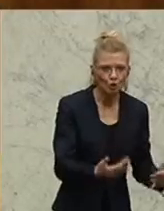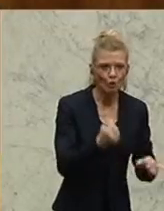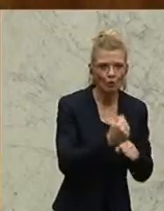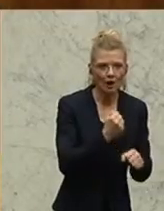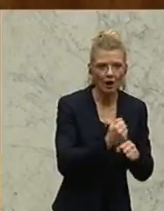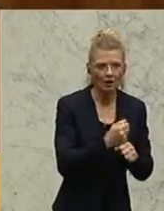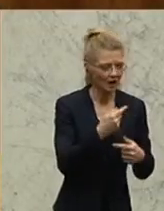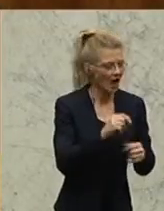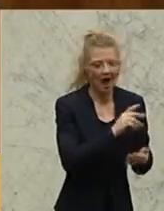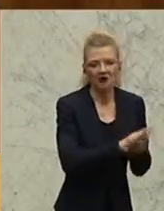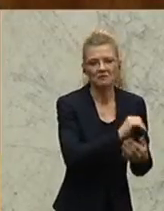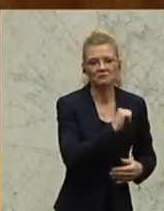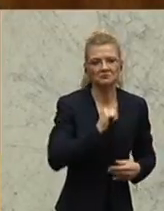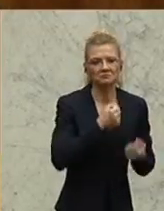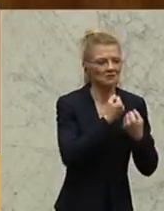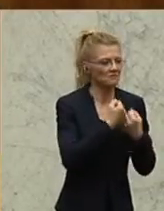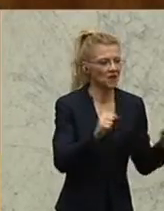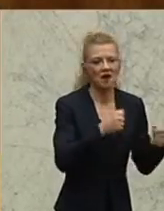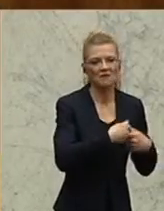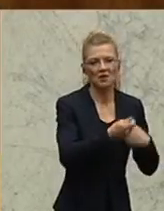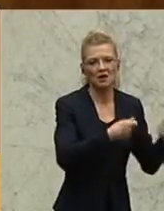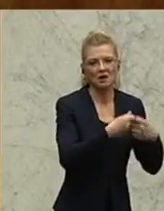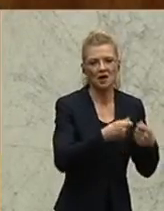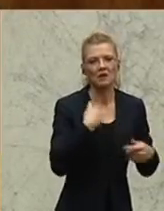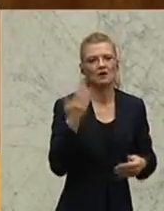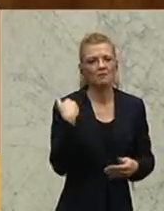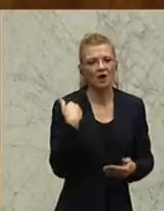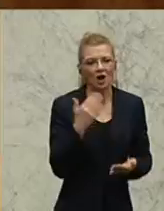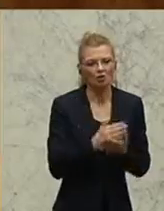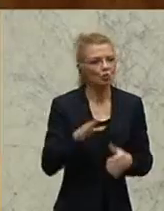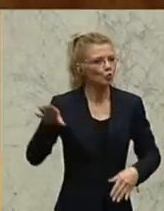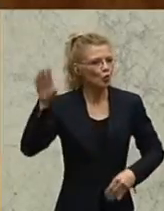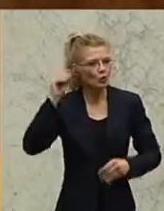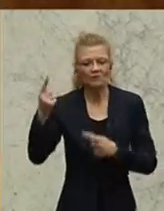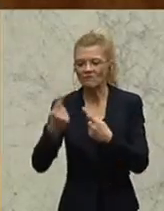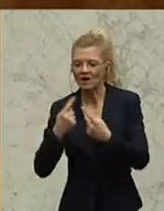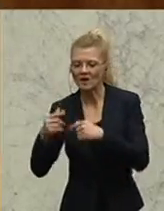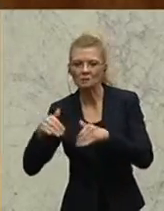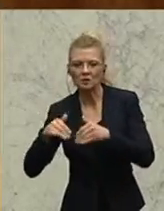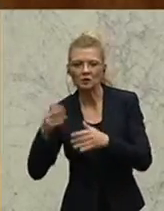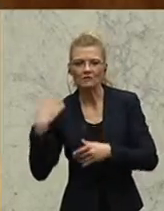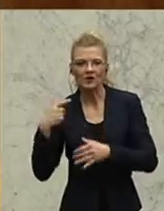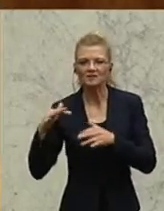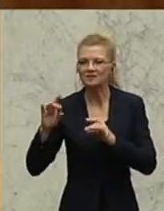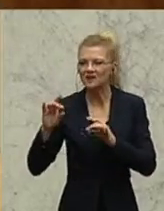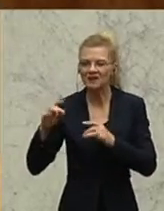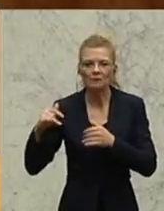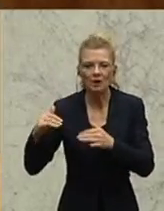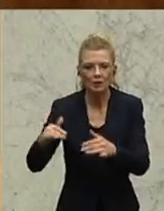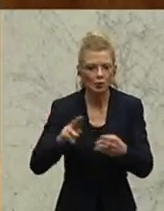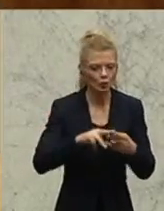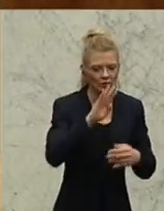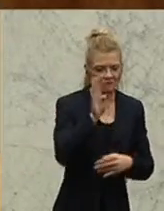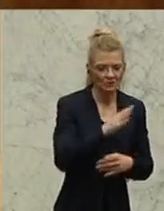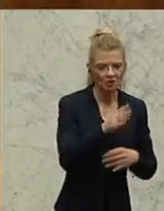vergeben, Direktvergaben machen, Wir haben es schon gehört beim Verkehrsministerium etwa 10 Millionen, beim Wirtschaftsministerium